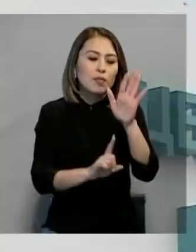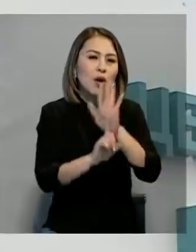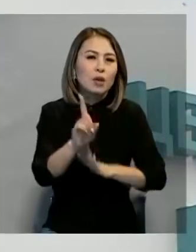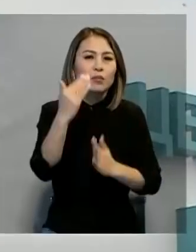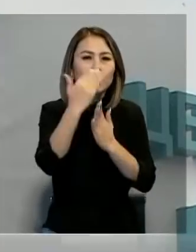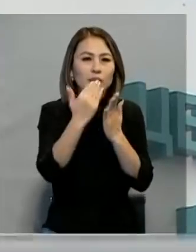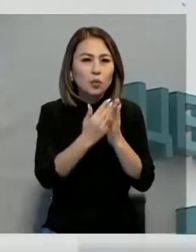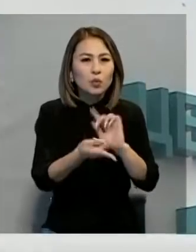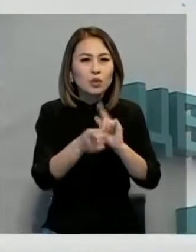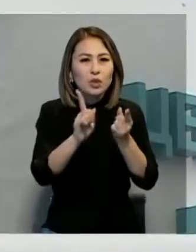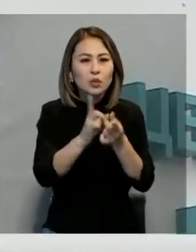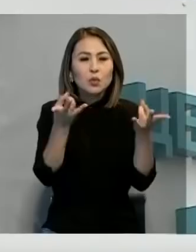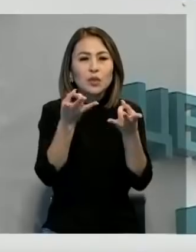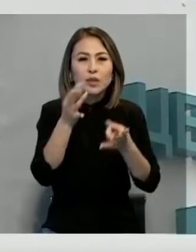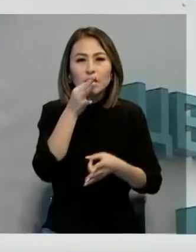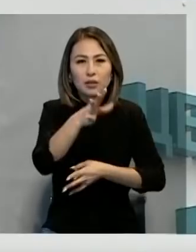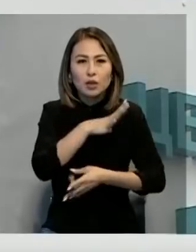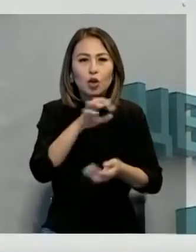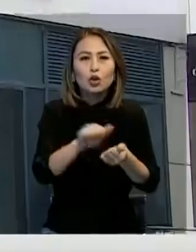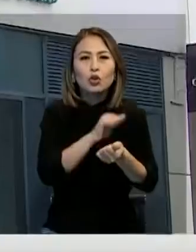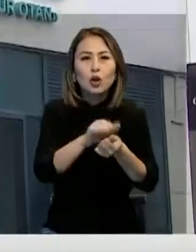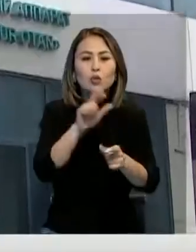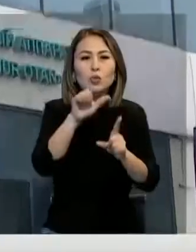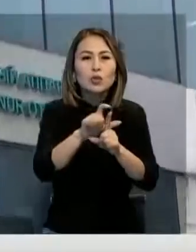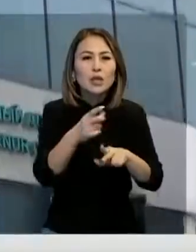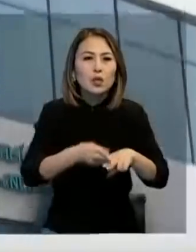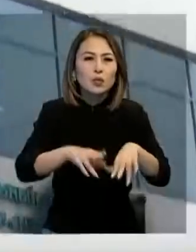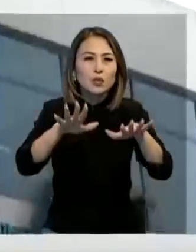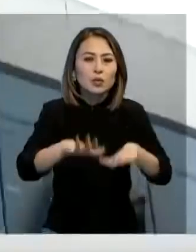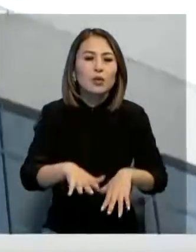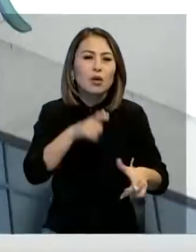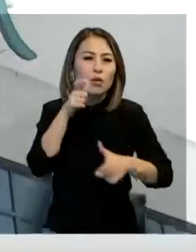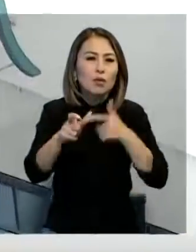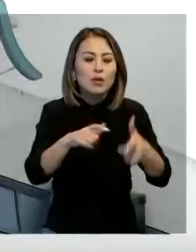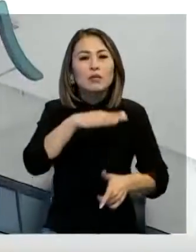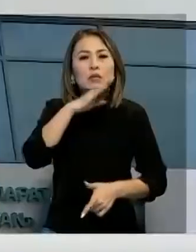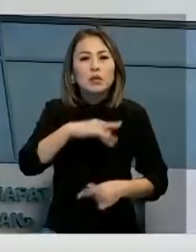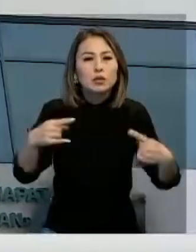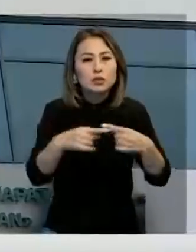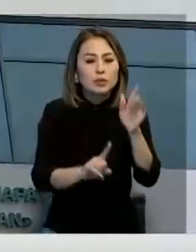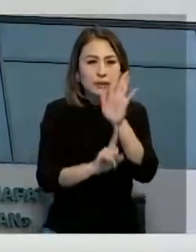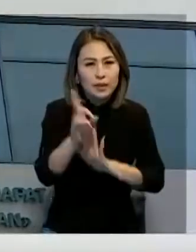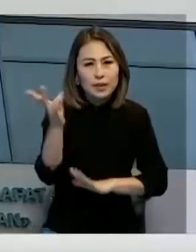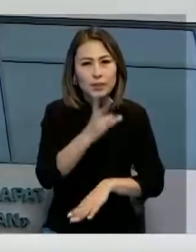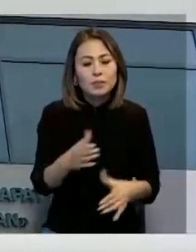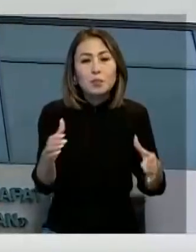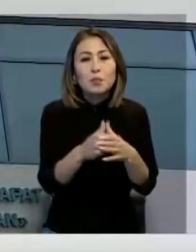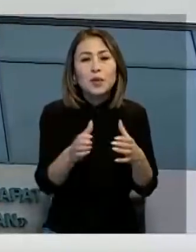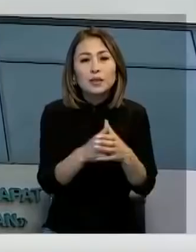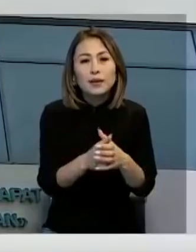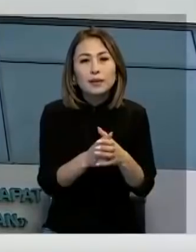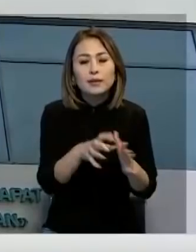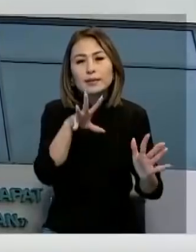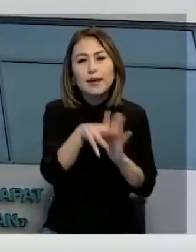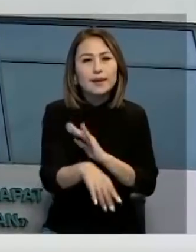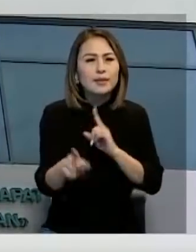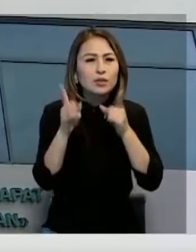ендігі бағыт бағдарын өзгерту керектігін айтты. Құрғақ сөзді көпірді қойып, нақты істерге көшу қажеттігін тілге тегетті.